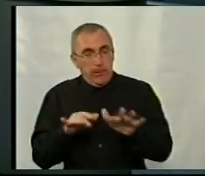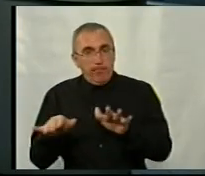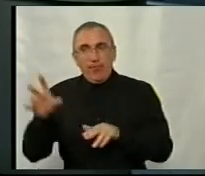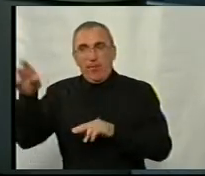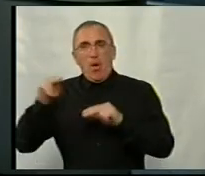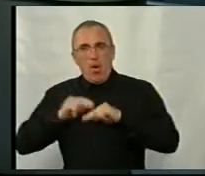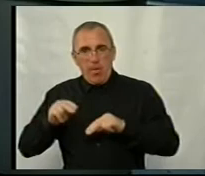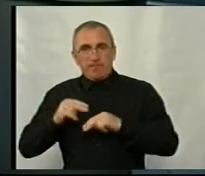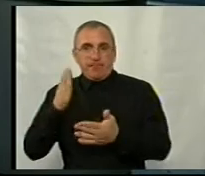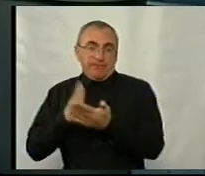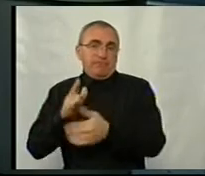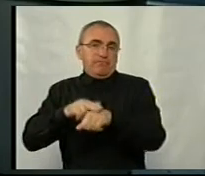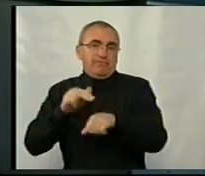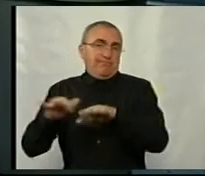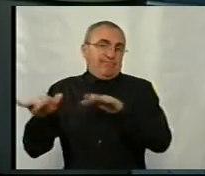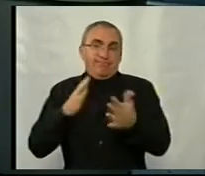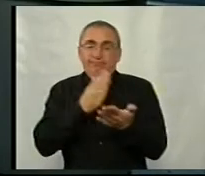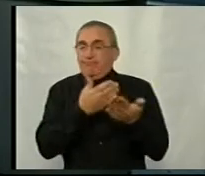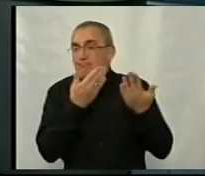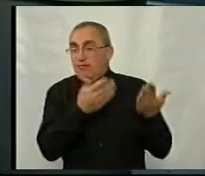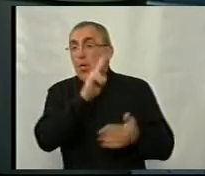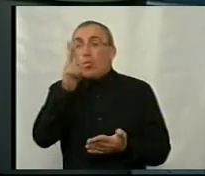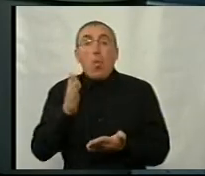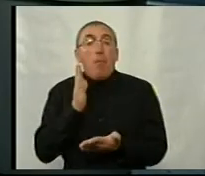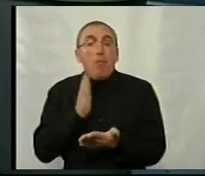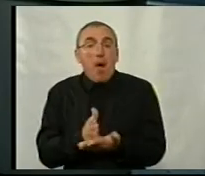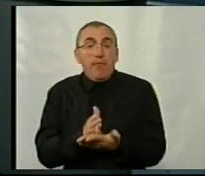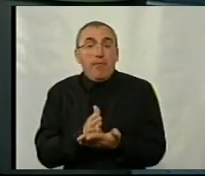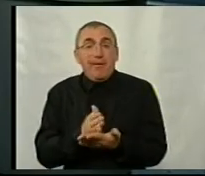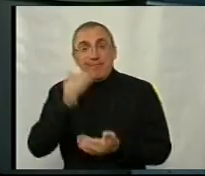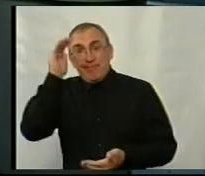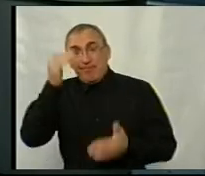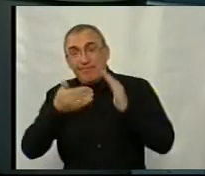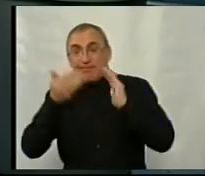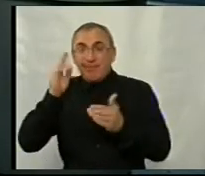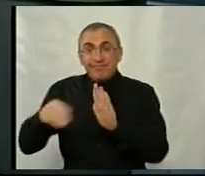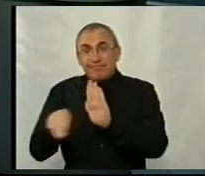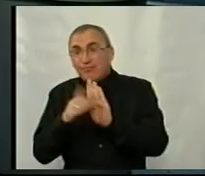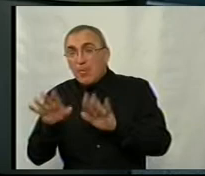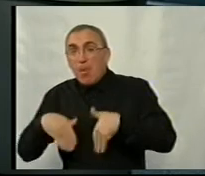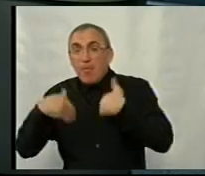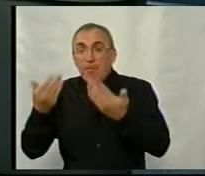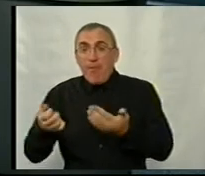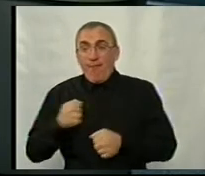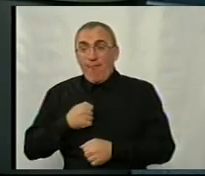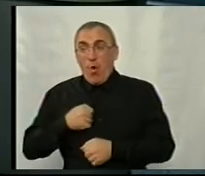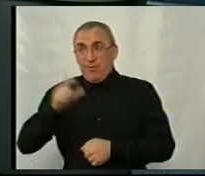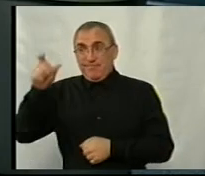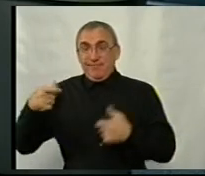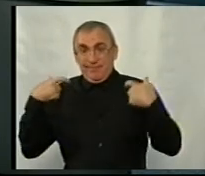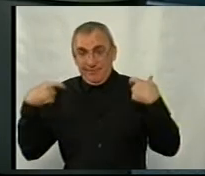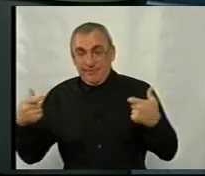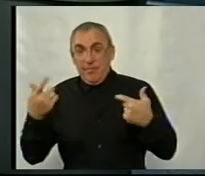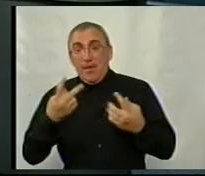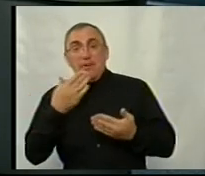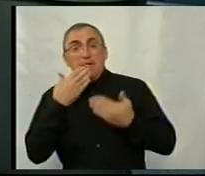існують правоохоронні органи, а всім, хто мав корупційні пропозиції з сторони військових комісаріатів, ми рекомендуємо